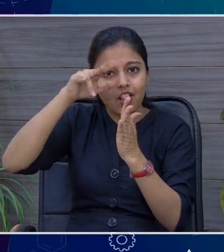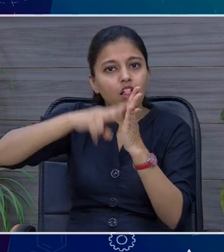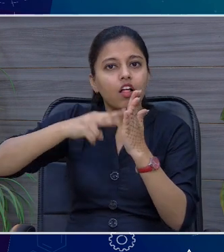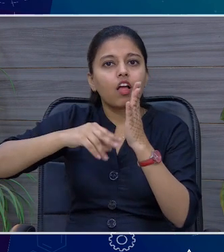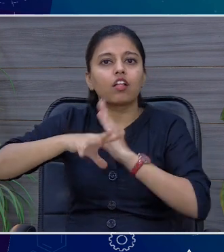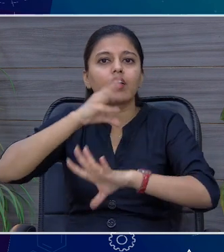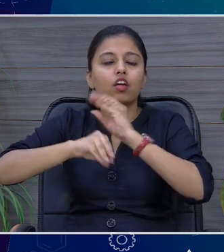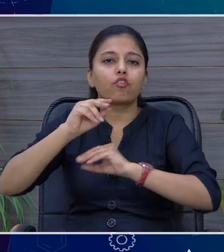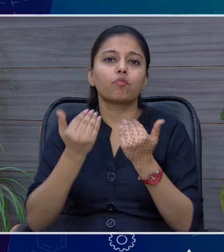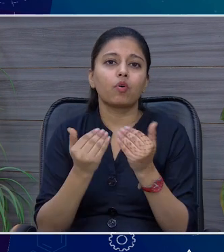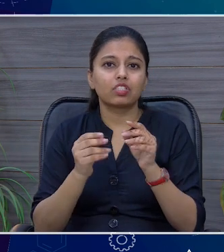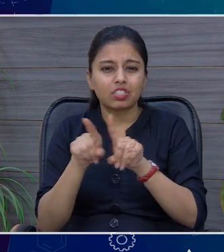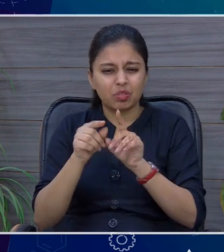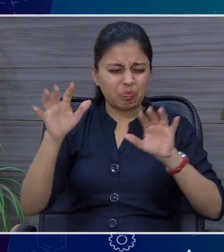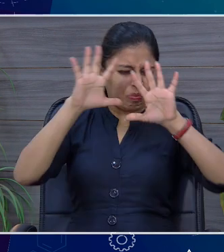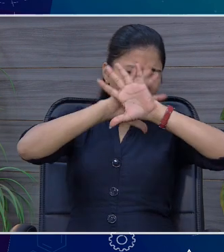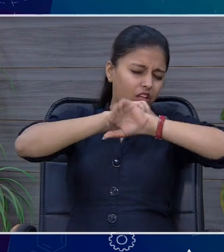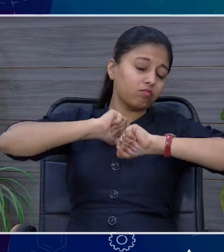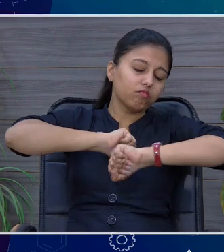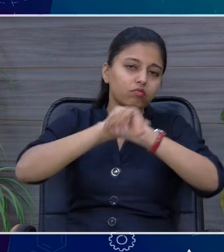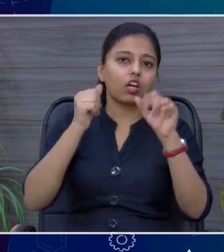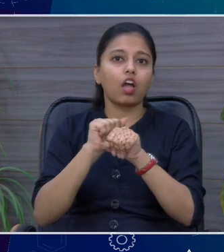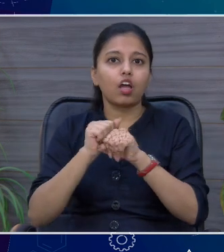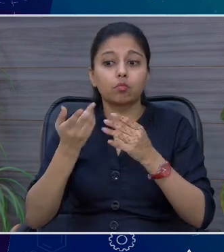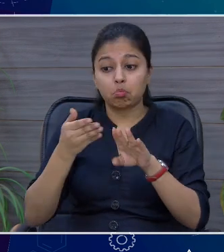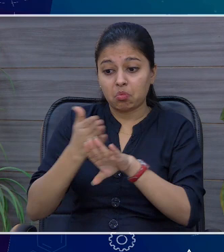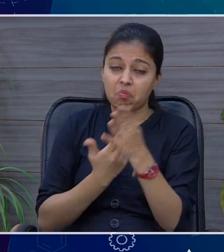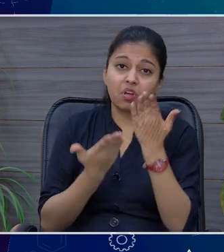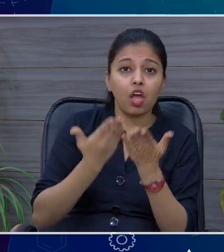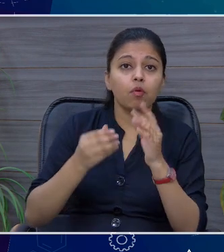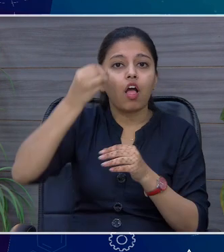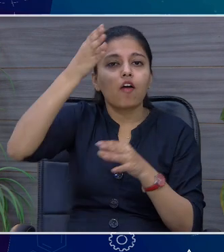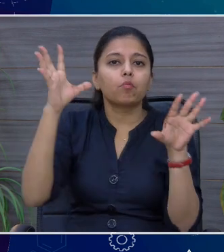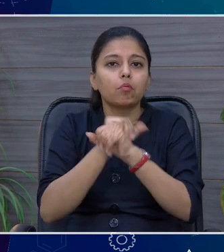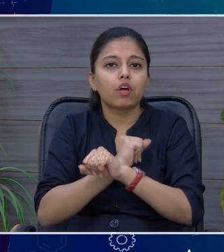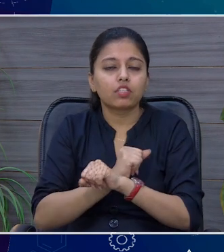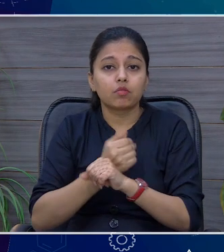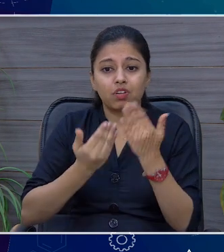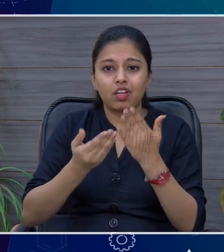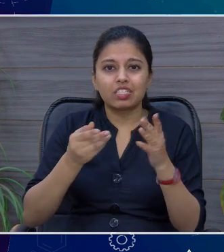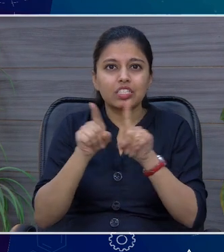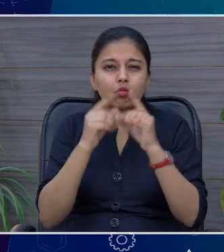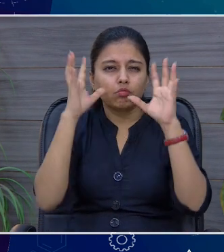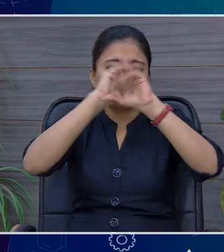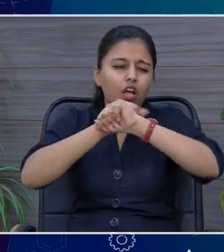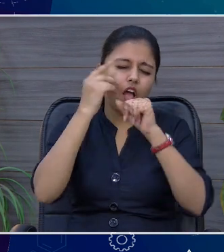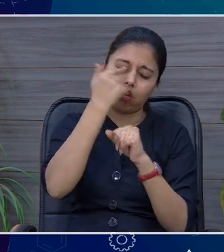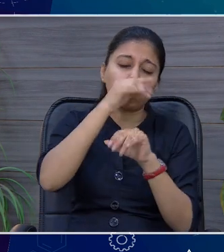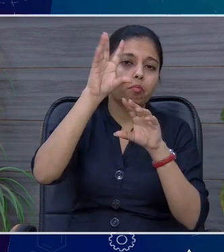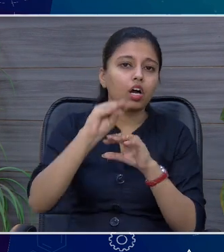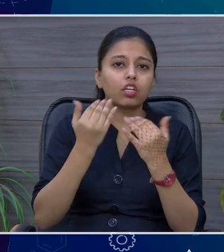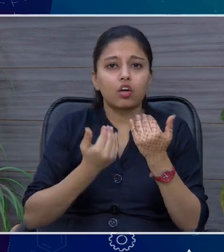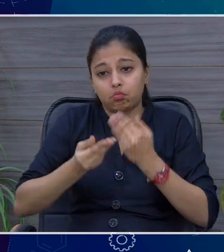कर सकें जो एक बहुत सारा अंदकार उनके आस पास चाया होगा क्योंकि उनके बास अवेरनेस नहीं दरसल अदकार नहीं है वो सिर्फ आखे मून रखी है क्योंकि अवेरनेस नहीं